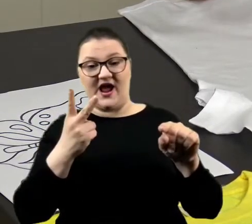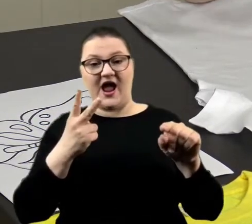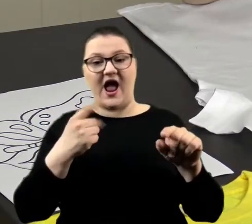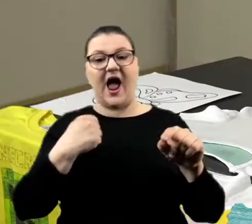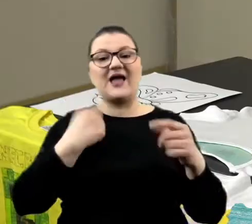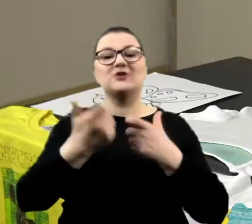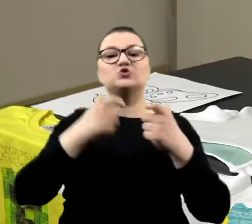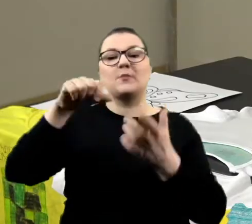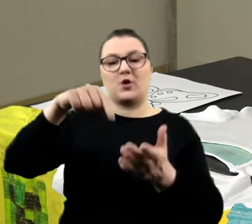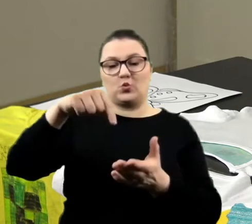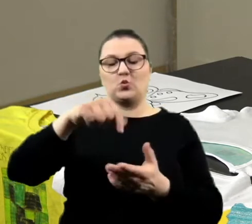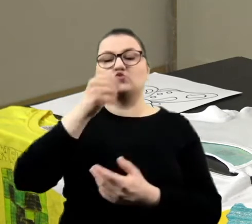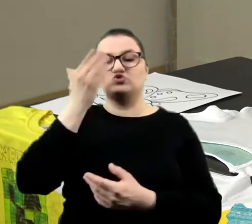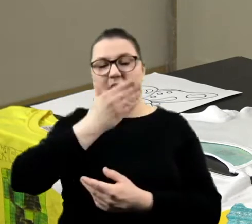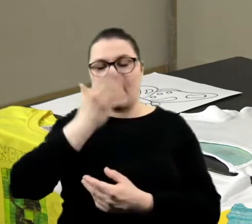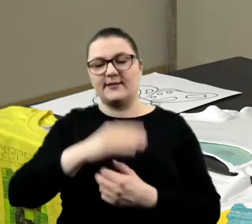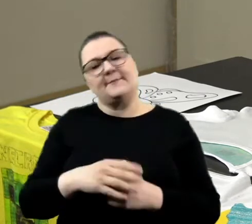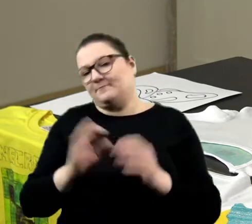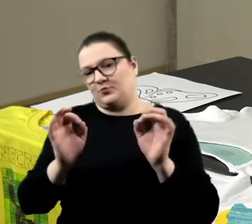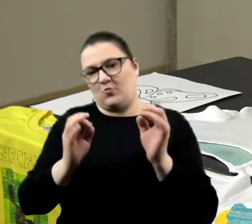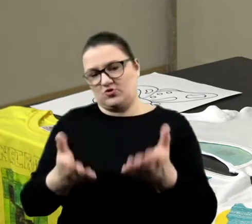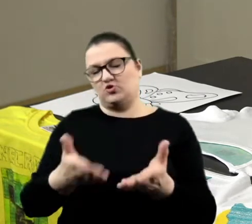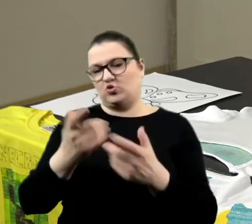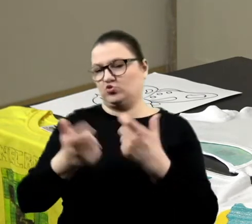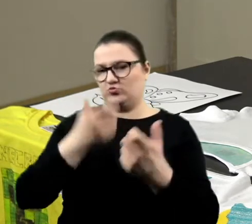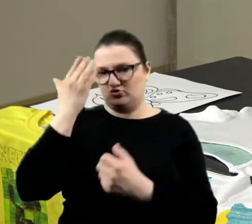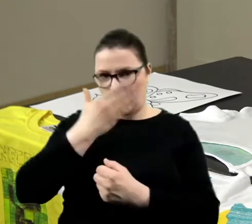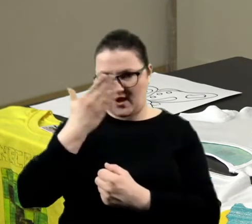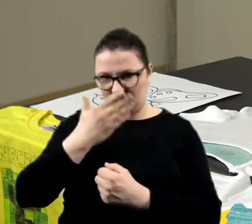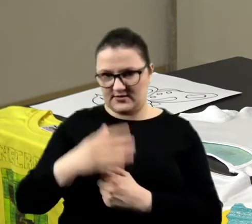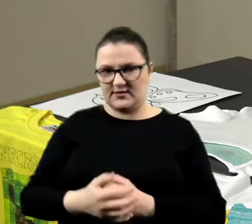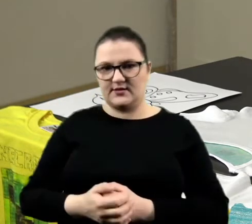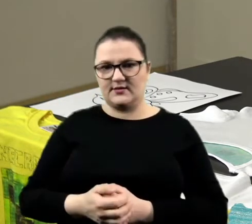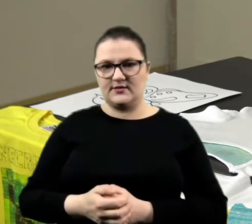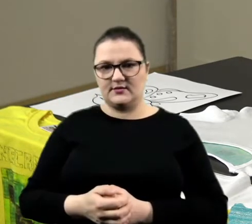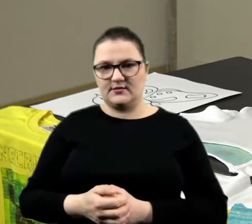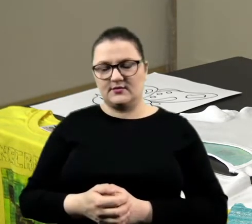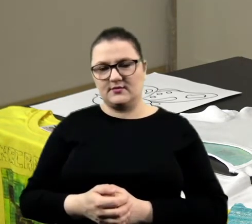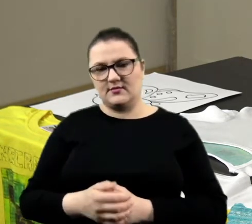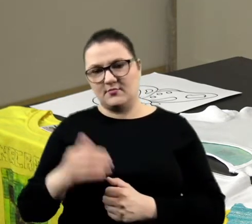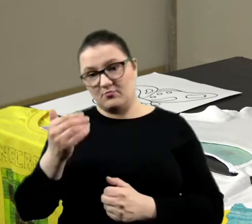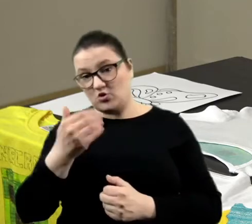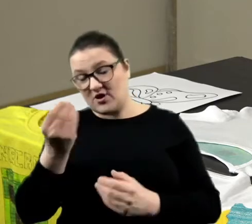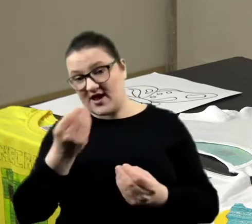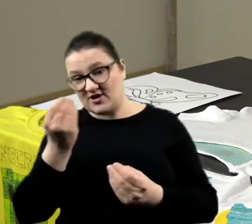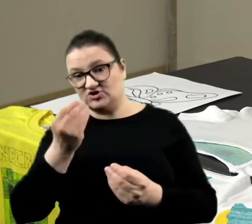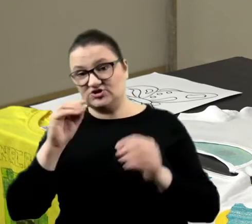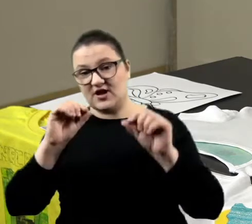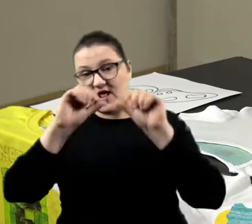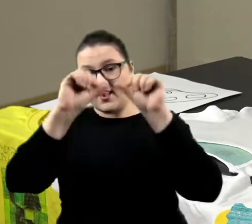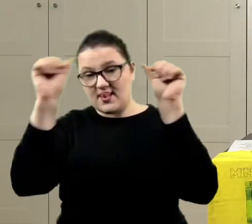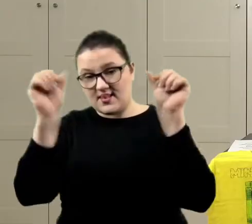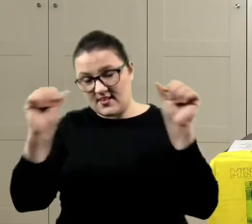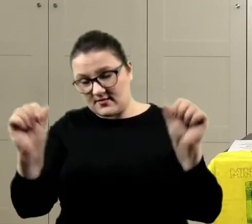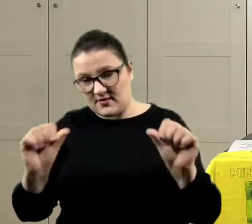ten czarny. Dobra. To zrób na razie ten czarny. Może jakieś kontury jeszcze na czarno troszeczkę poprawimy.